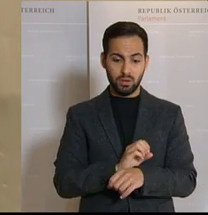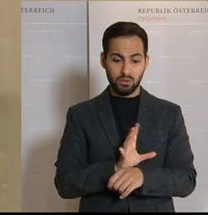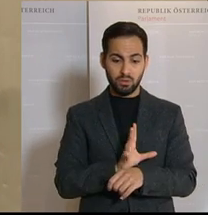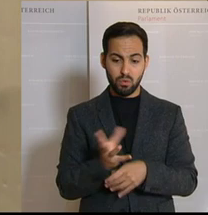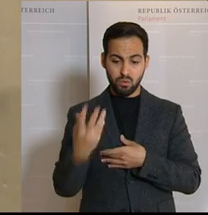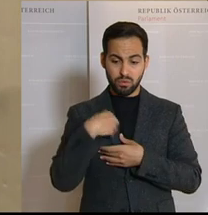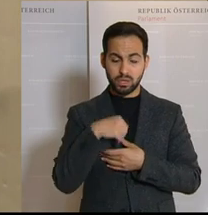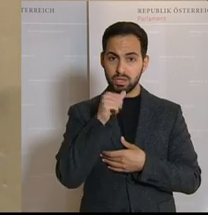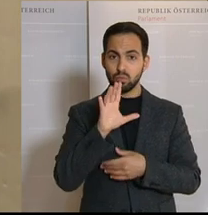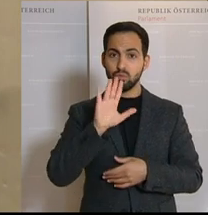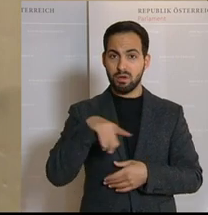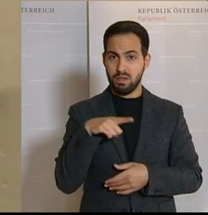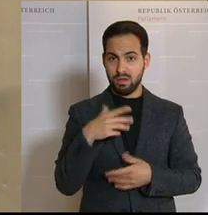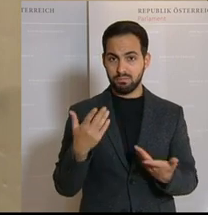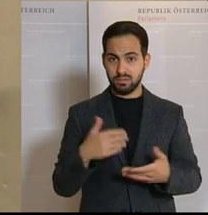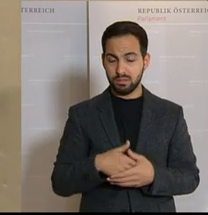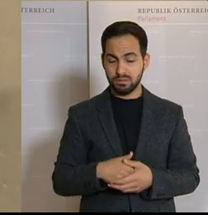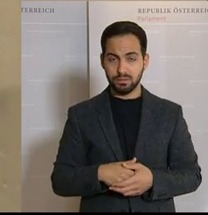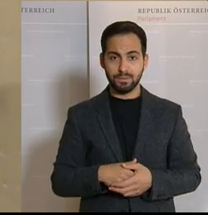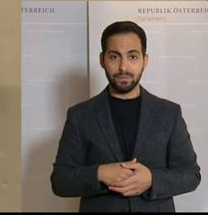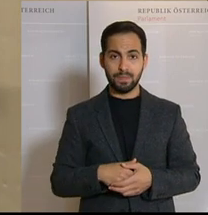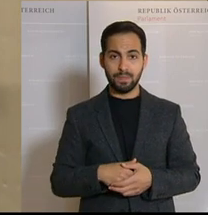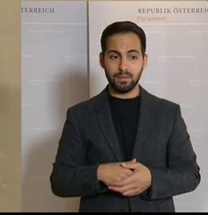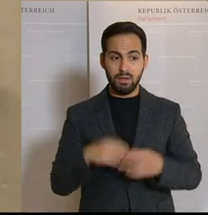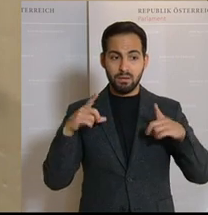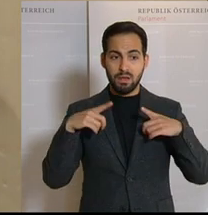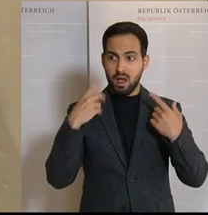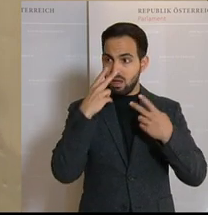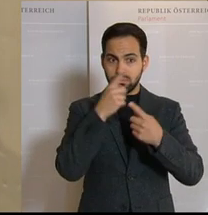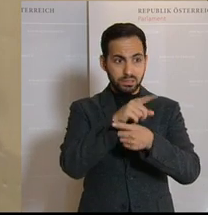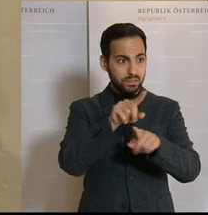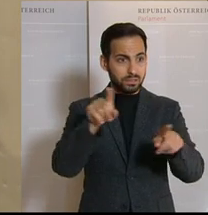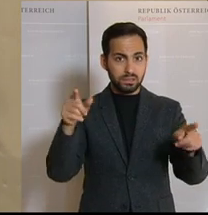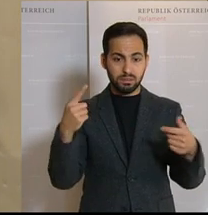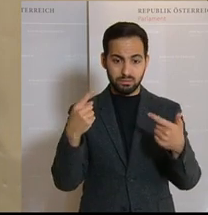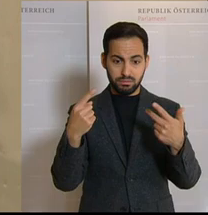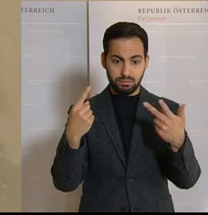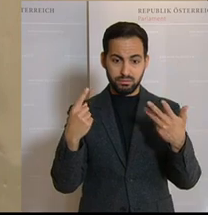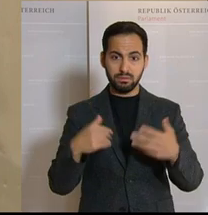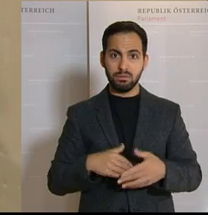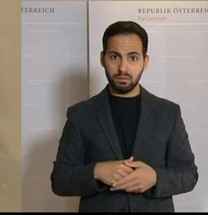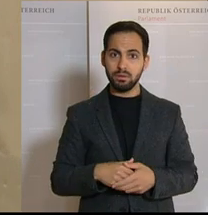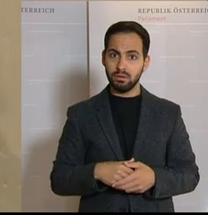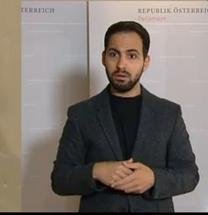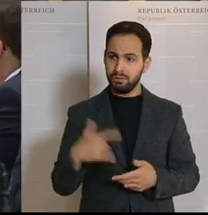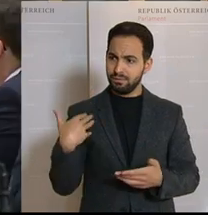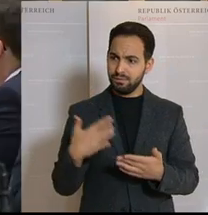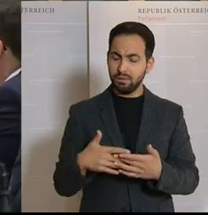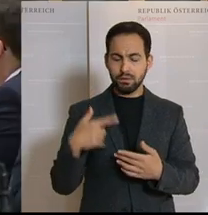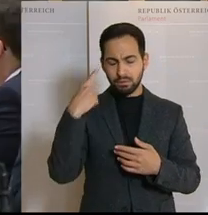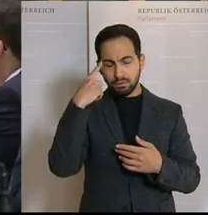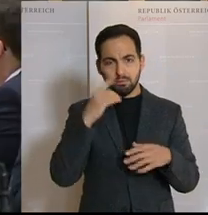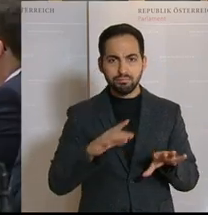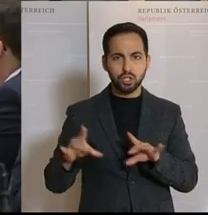-Zeit nicht überlebt haben. All das hat uns beschäftigt.